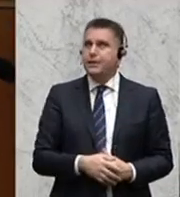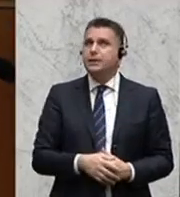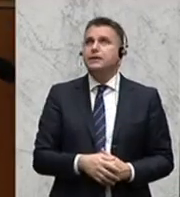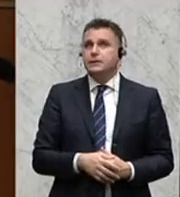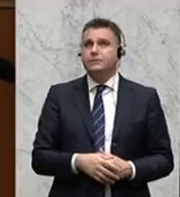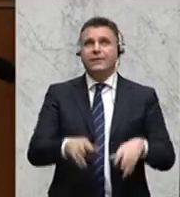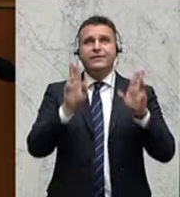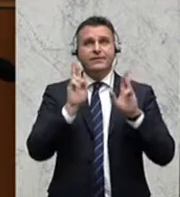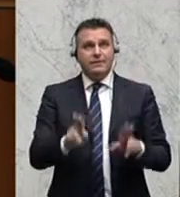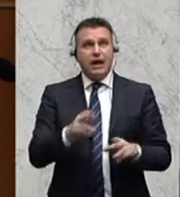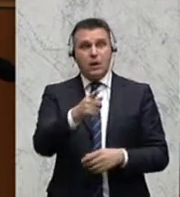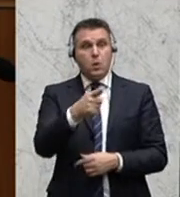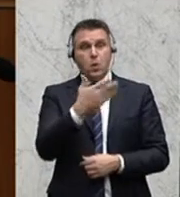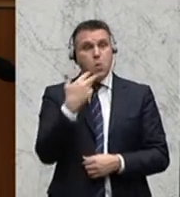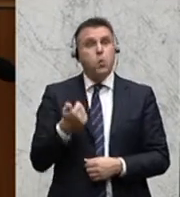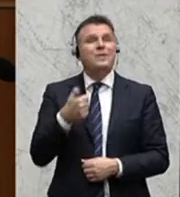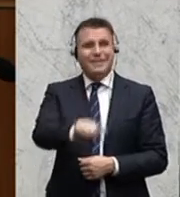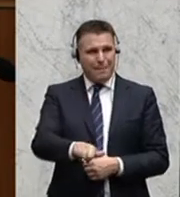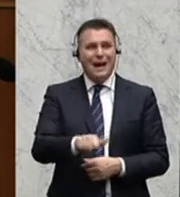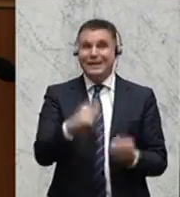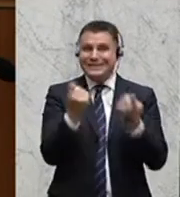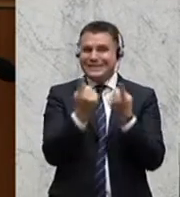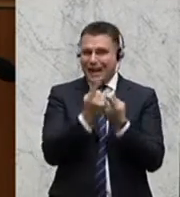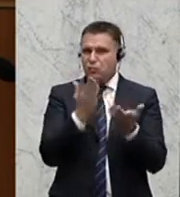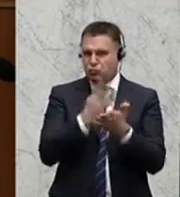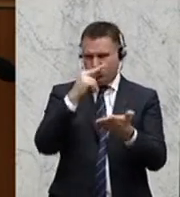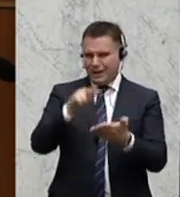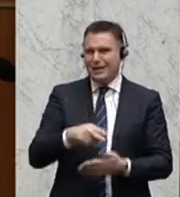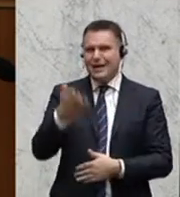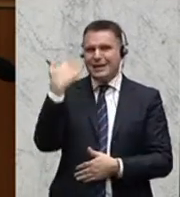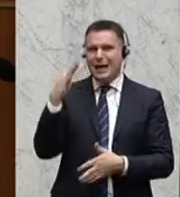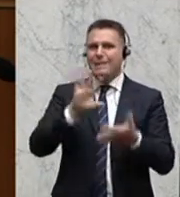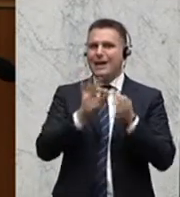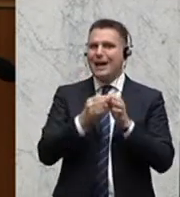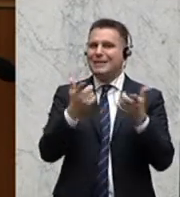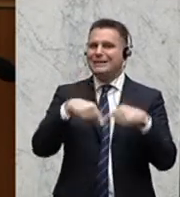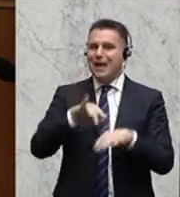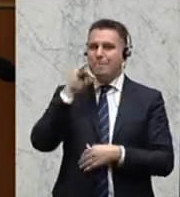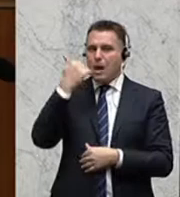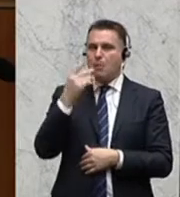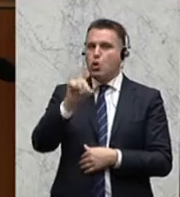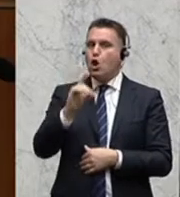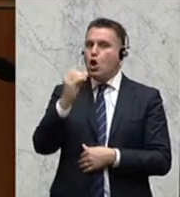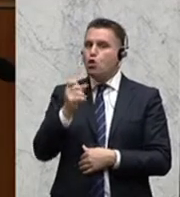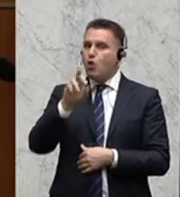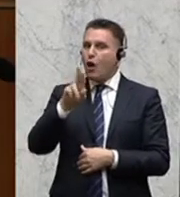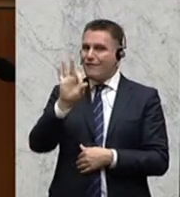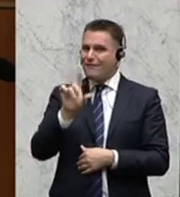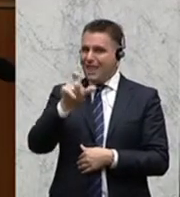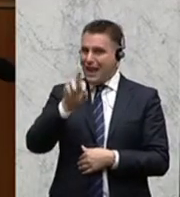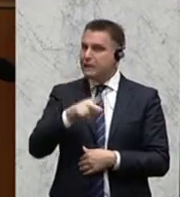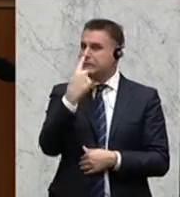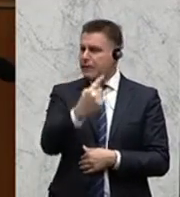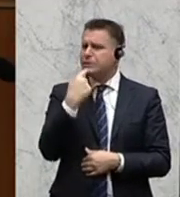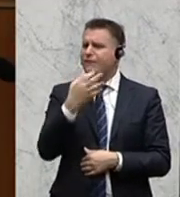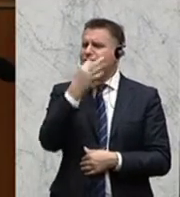ich glaube sozusagen, diejenigen, die nicht dabei waren, können das auch in die Zeitungen nachlesen. Es war der ehemalige Kärntner Landeshauptmann Gerhard Dörfler, der ganz offen gesagt hat, auf die Frage,